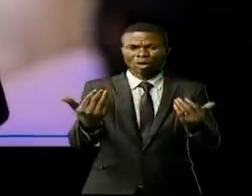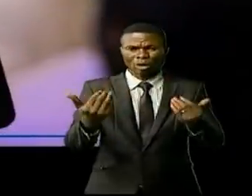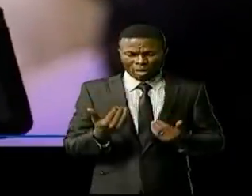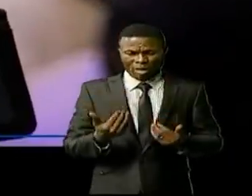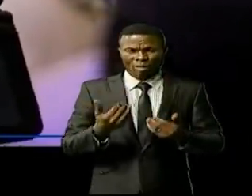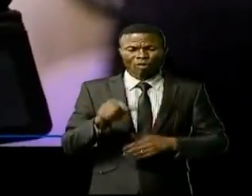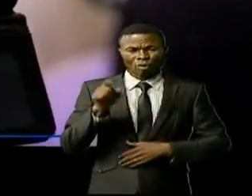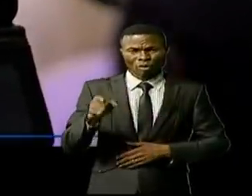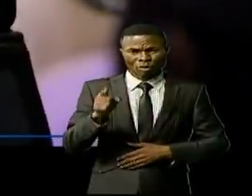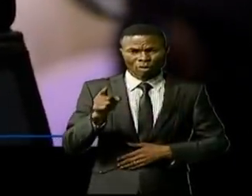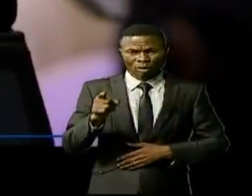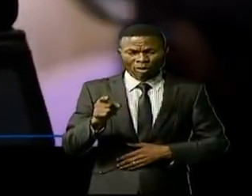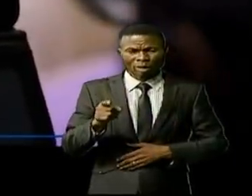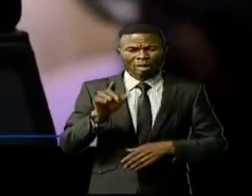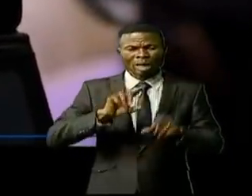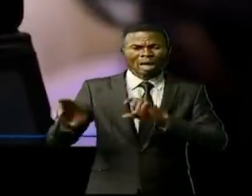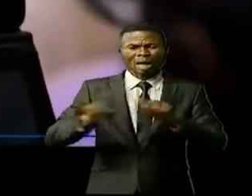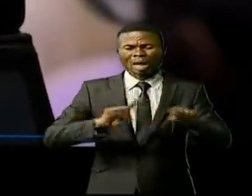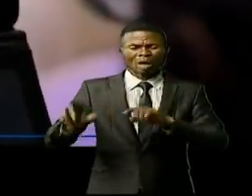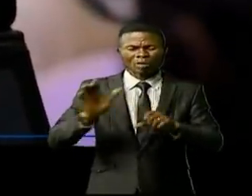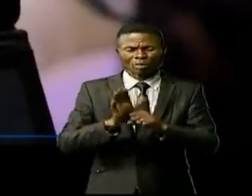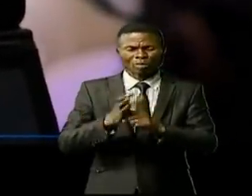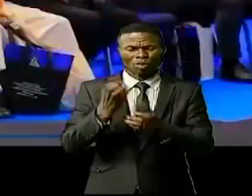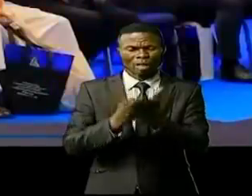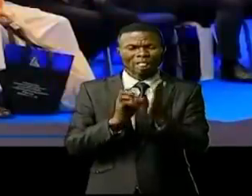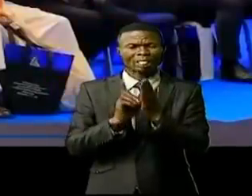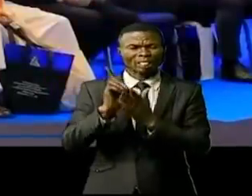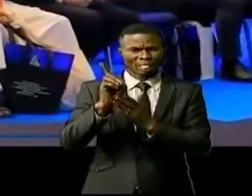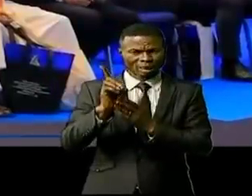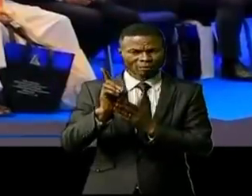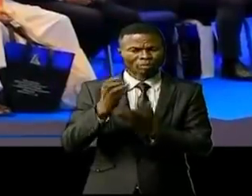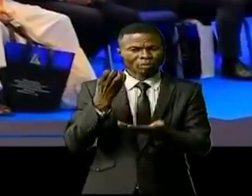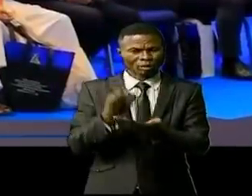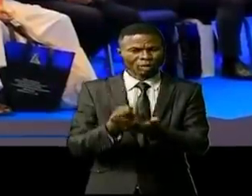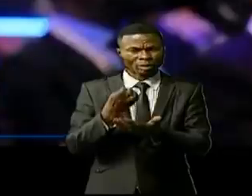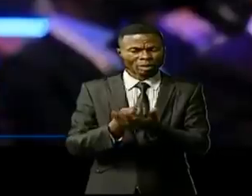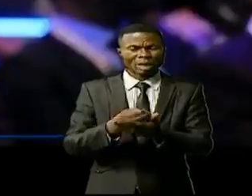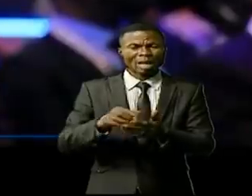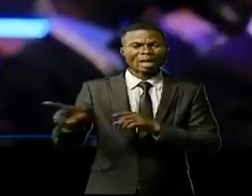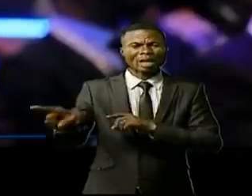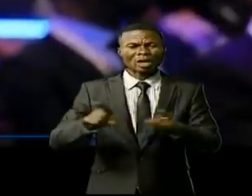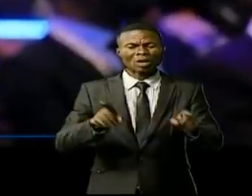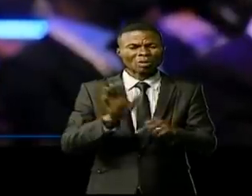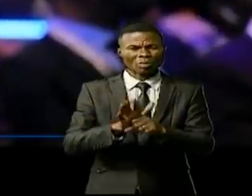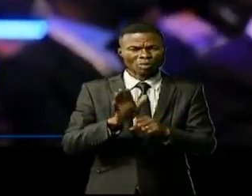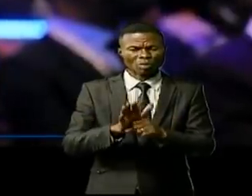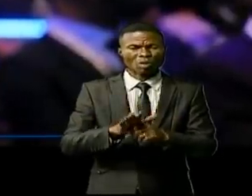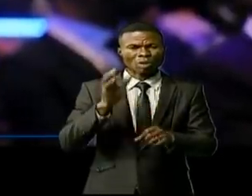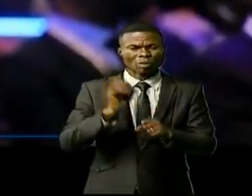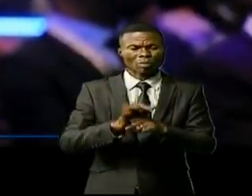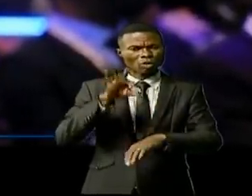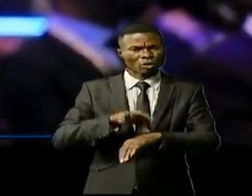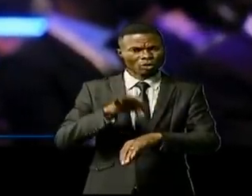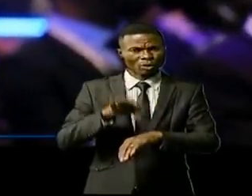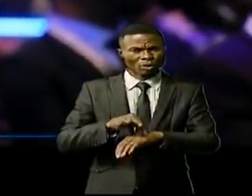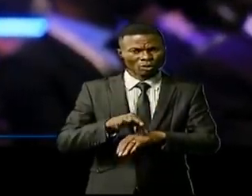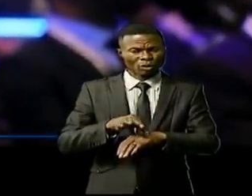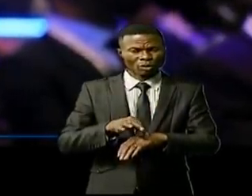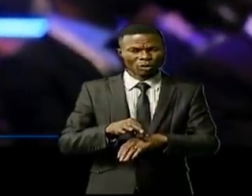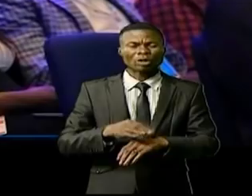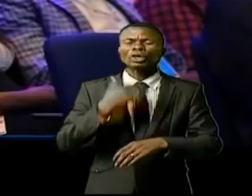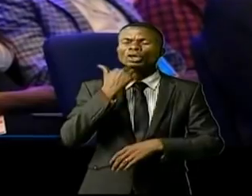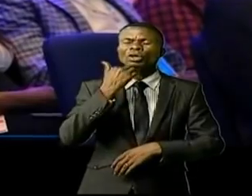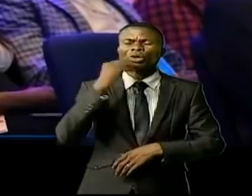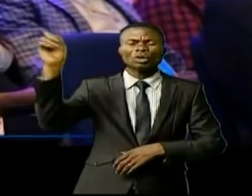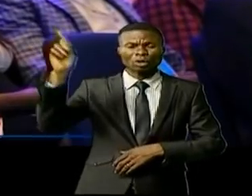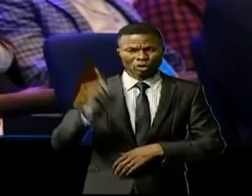derniers à diversifier son économie. Une économie diversifiée qui propose de nombreuses opportunités et à qui veut s